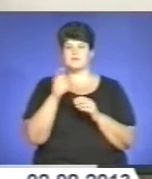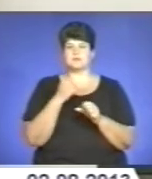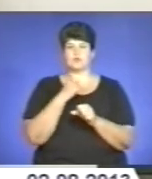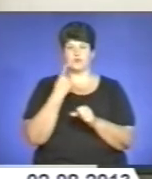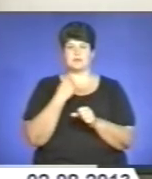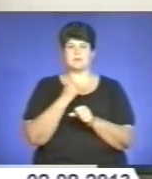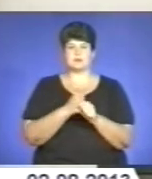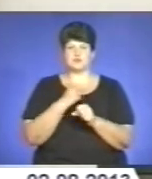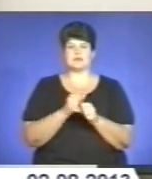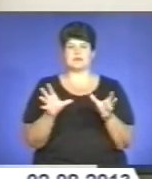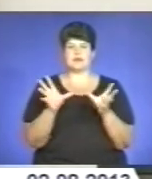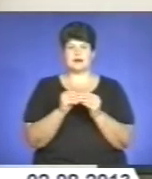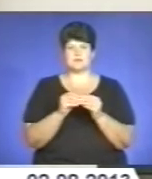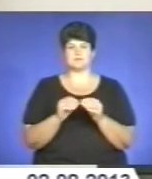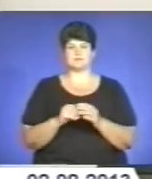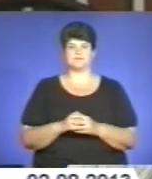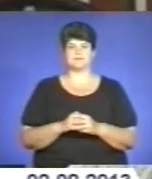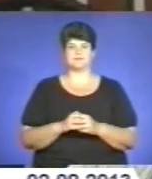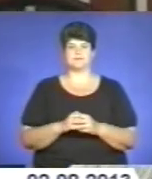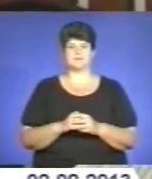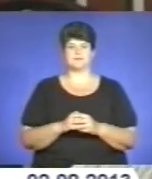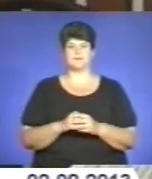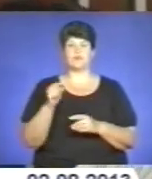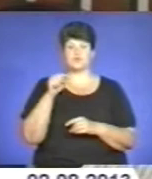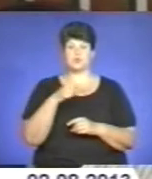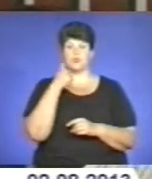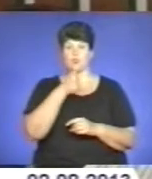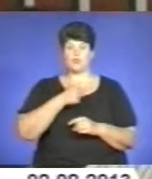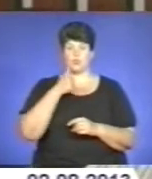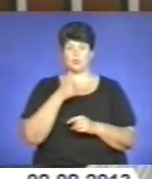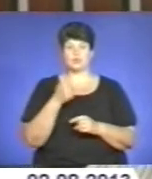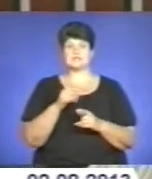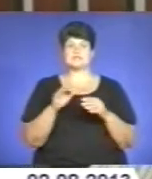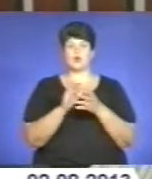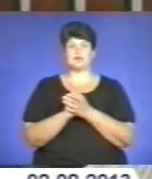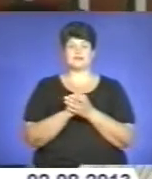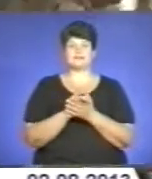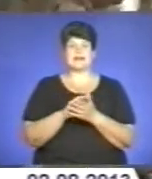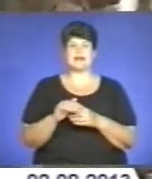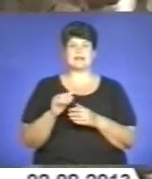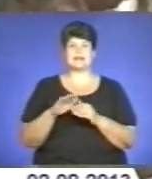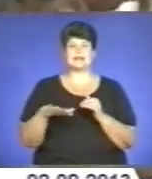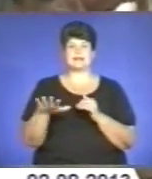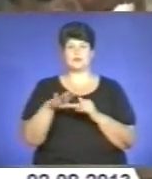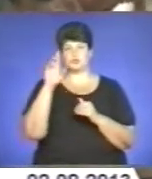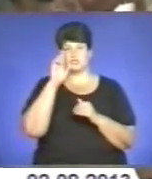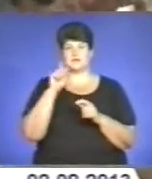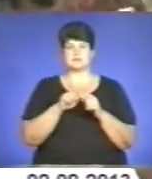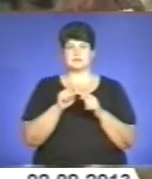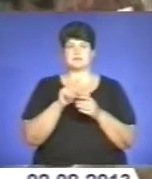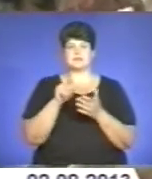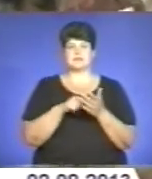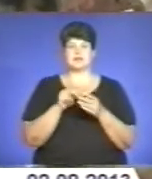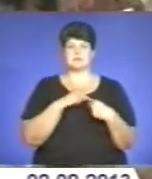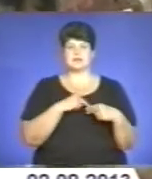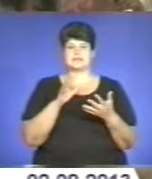разом, спільно, в тандемі. Цьогоріч колектив Територіальної державної інспекції з питань праці зайняв шосте